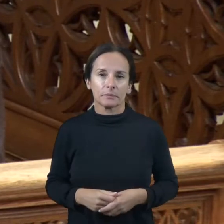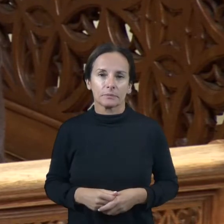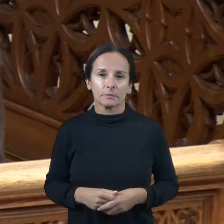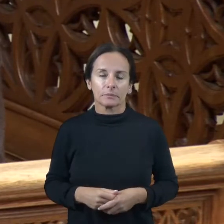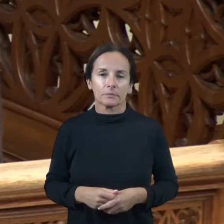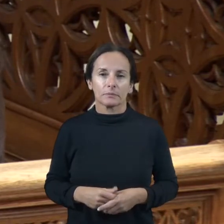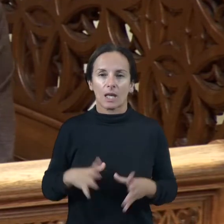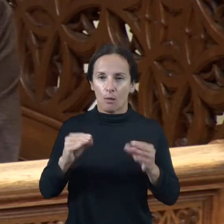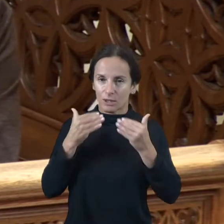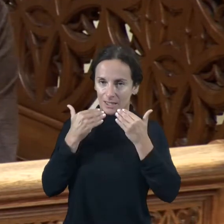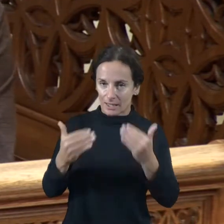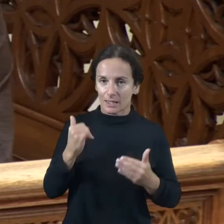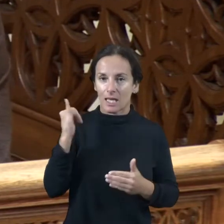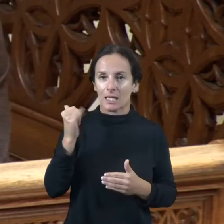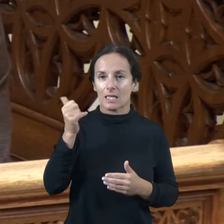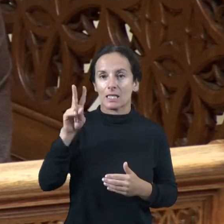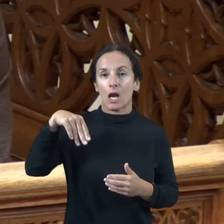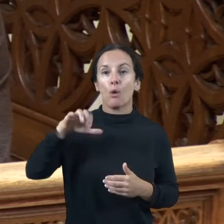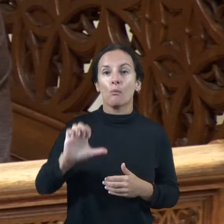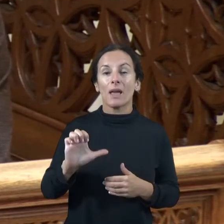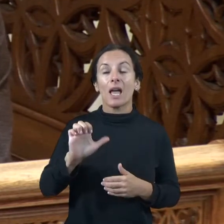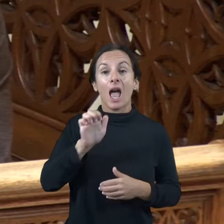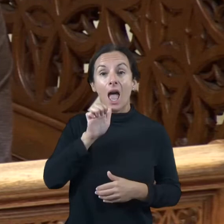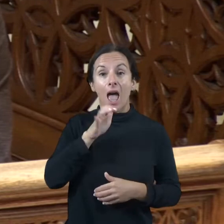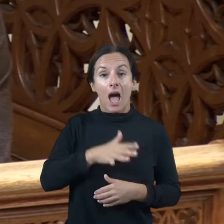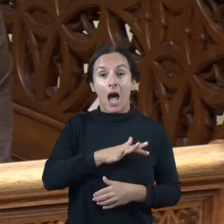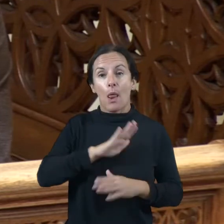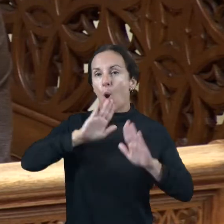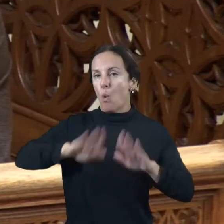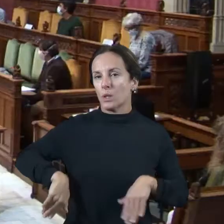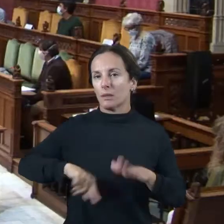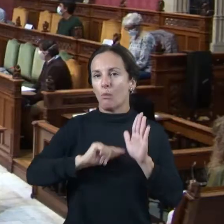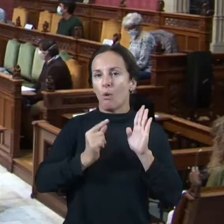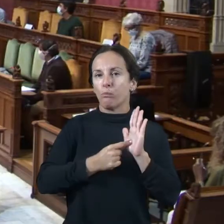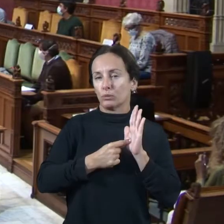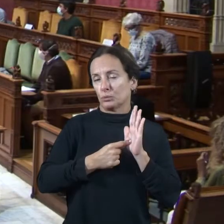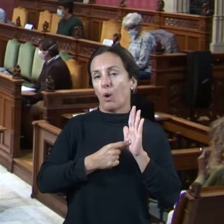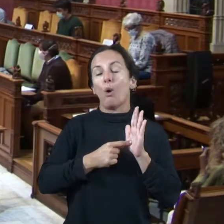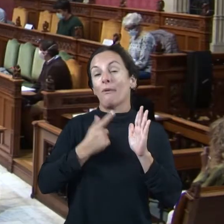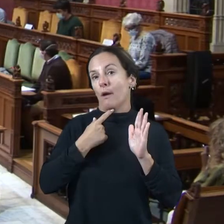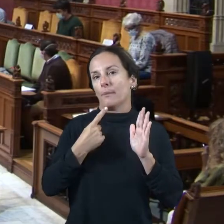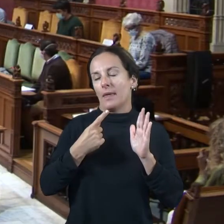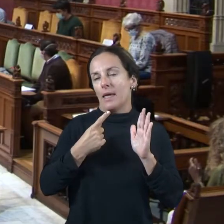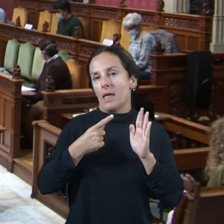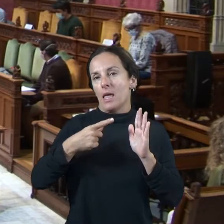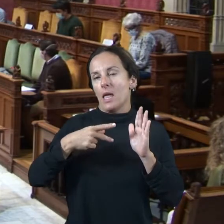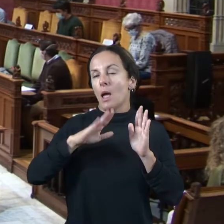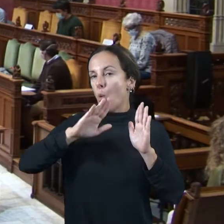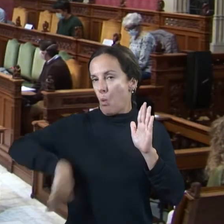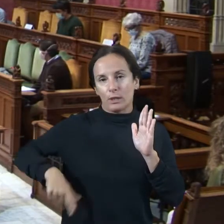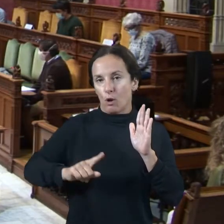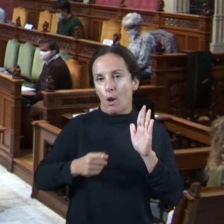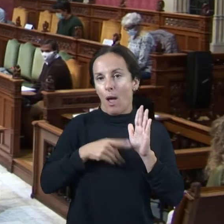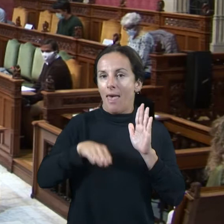Moltes gràcies Jaume i ara sí que passam al darrer punt que és el penúltim punt que és la votació per aprovar el reglament de